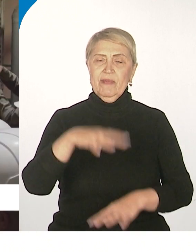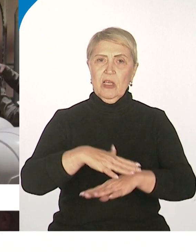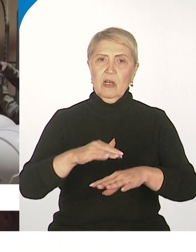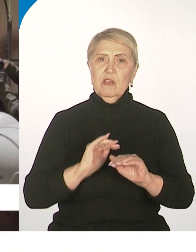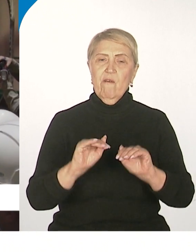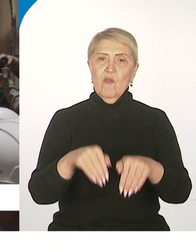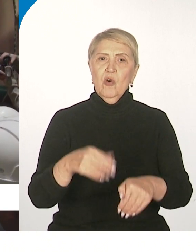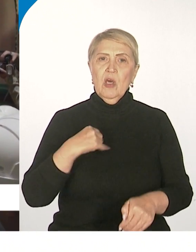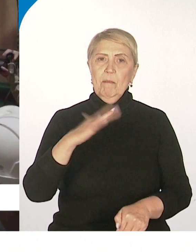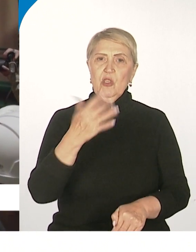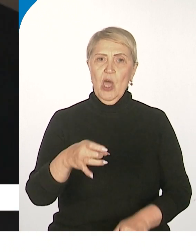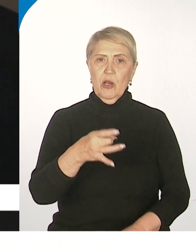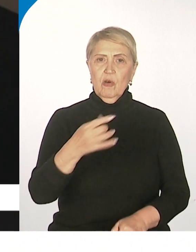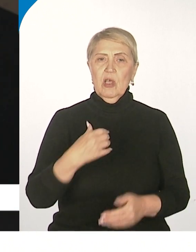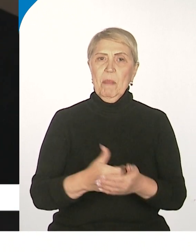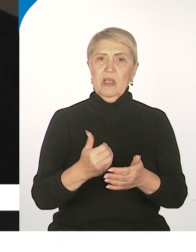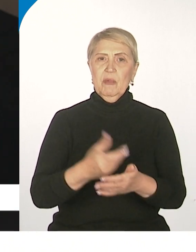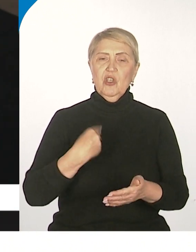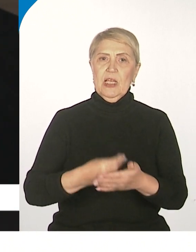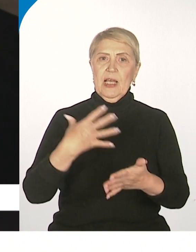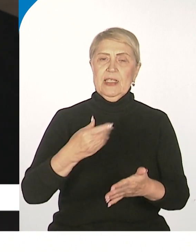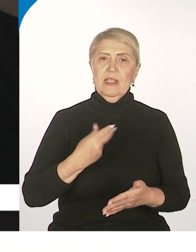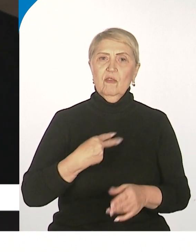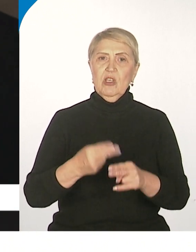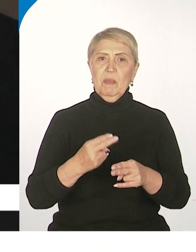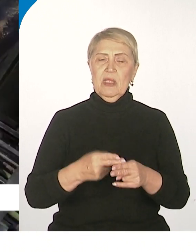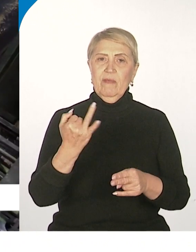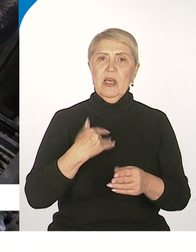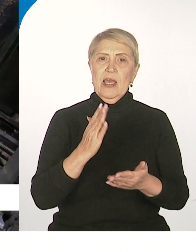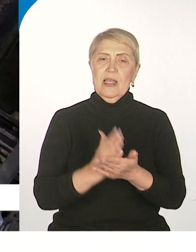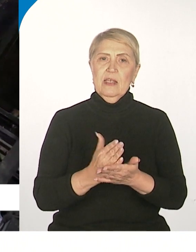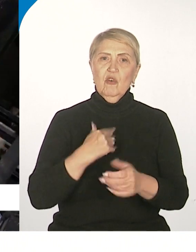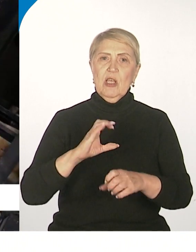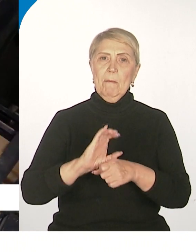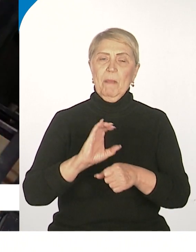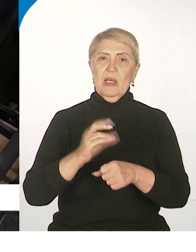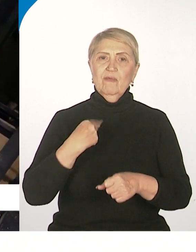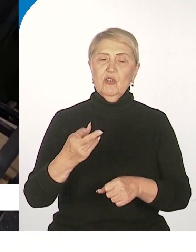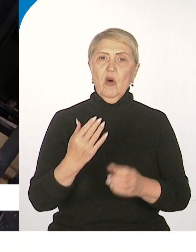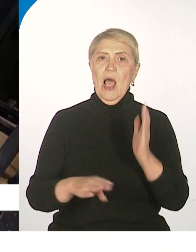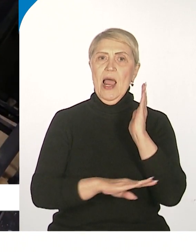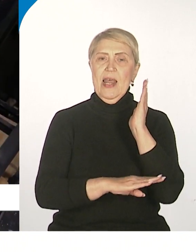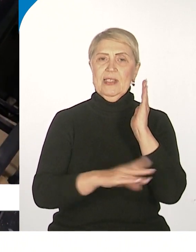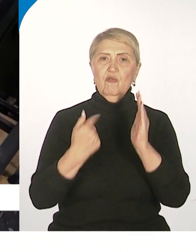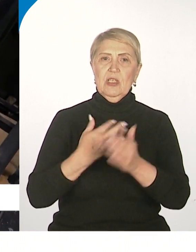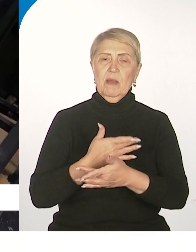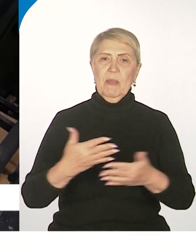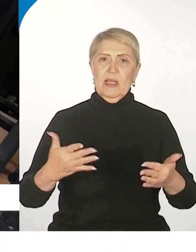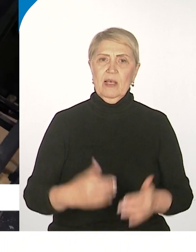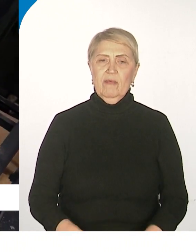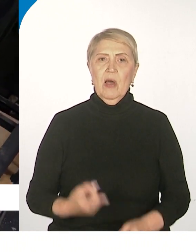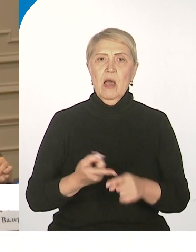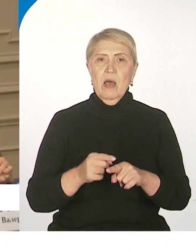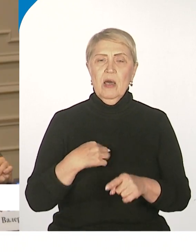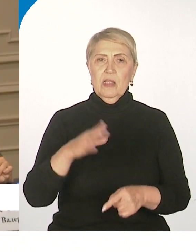регионов России по добыче драгоценных металлов и является лидером Востока по производству лесоматериалов. Основное преимущество –